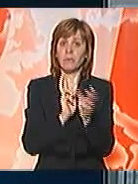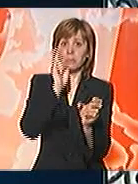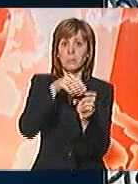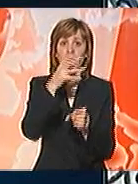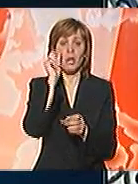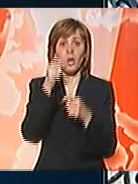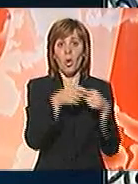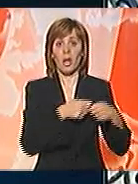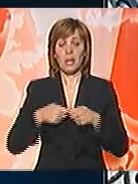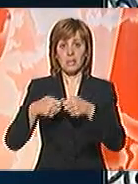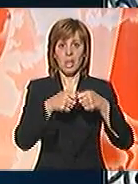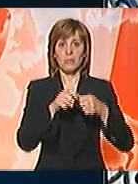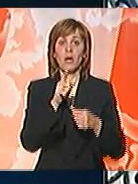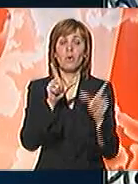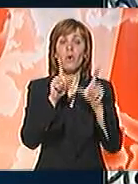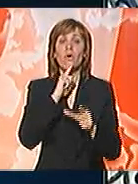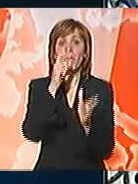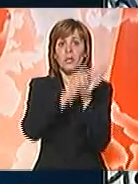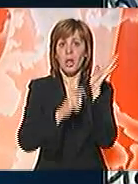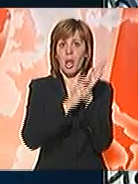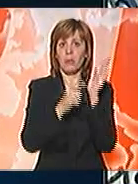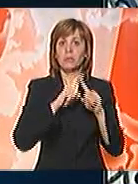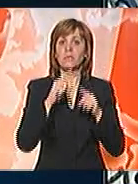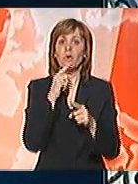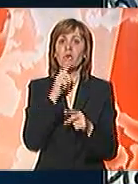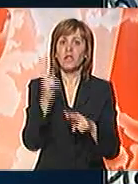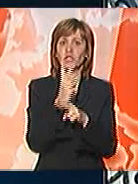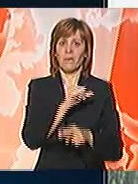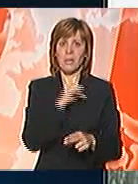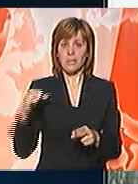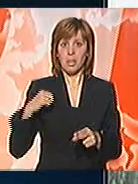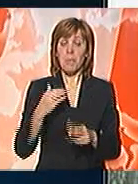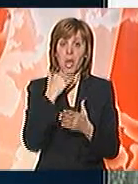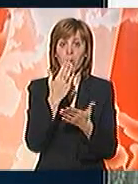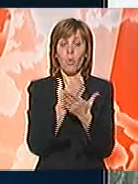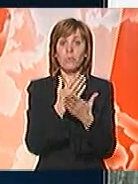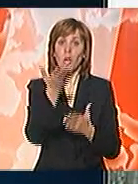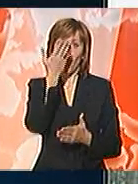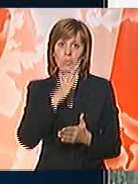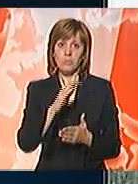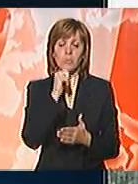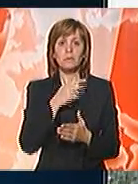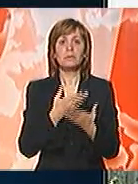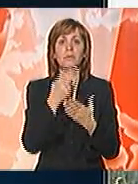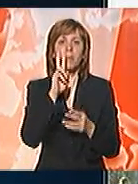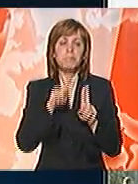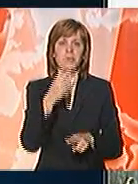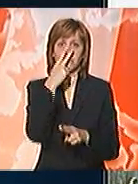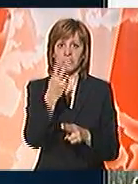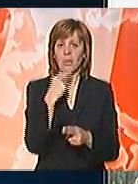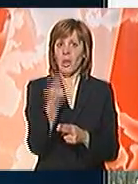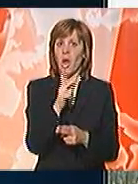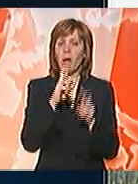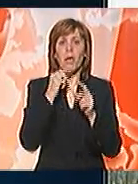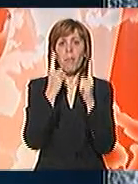međunarodnim organizacijama u kojima članstvo privilegija suverenih država. Ukoliko budemo uspešni i postaću čigledno da ne postoji